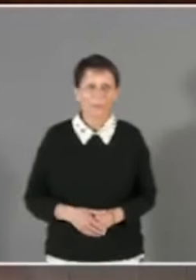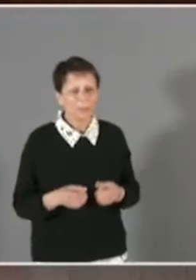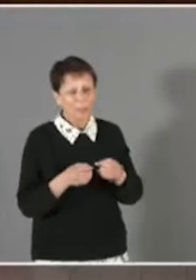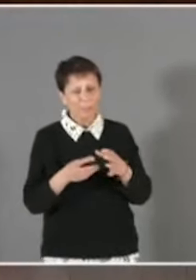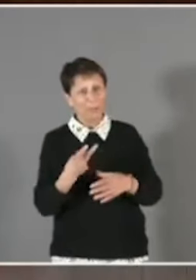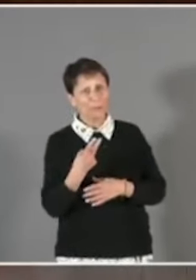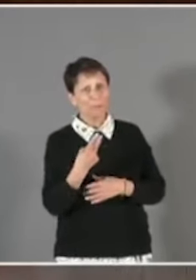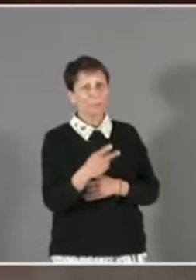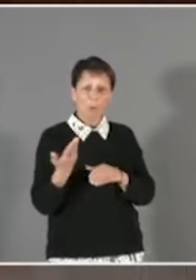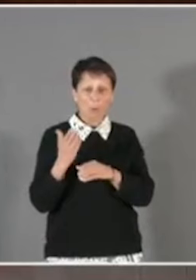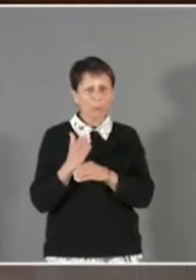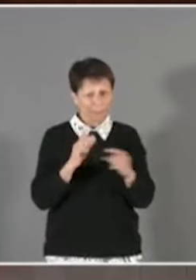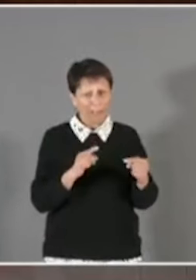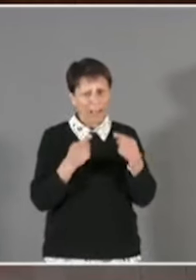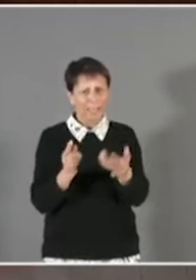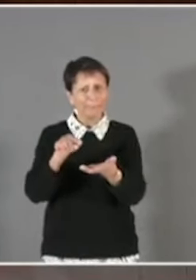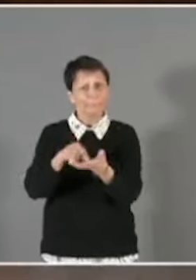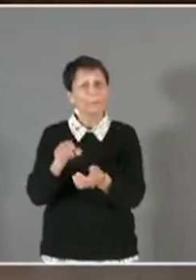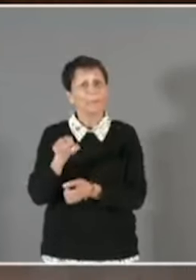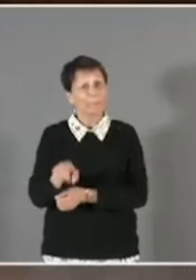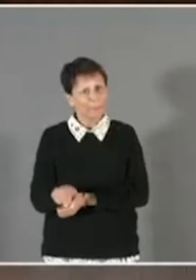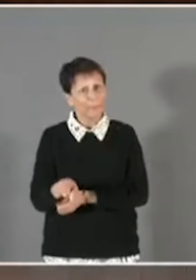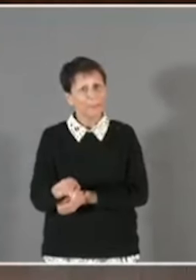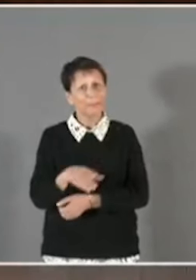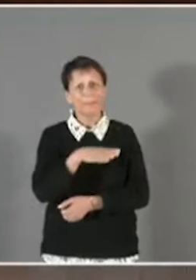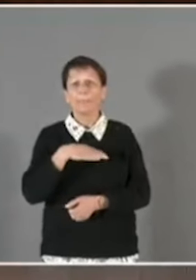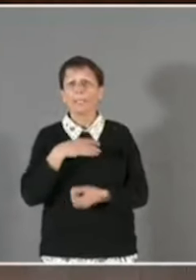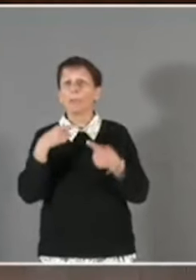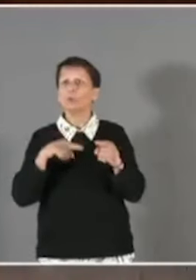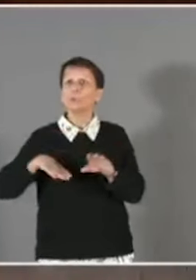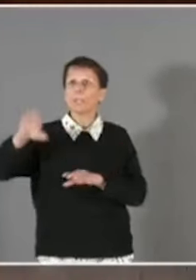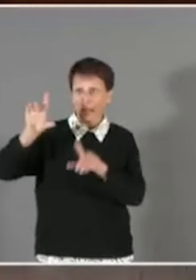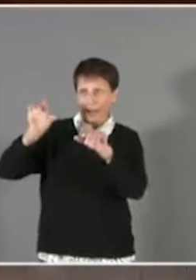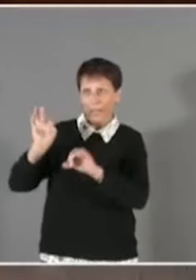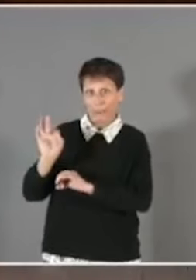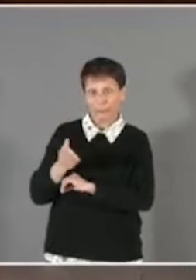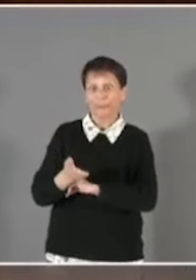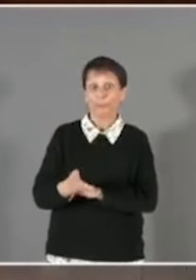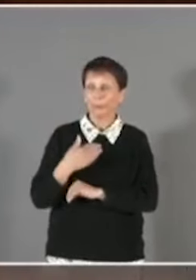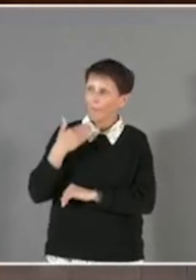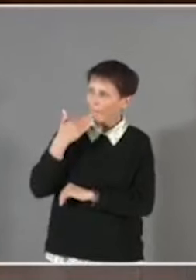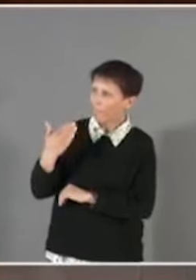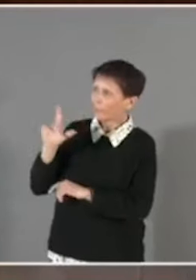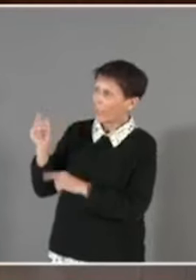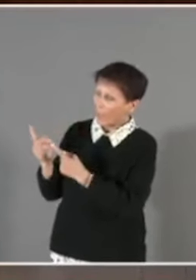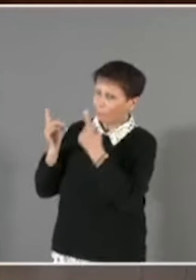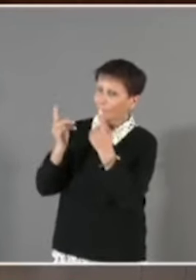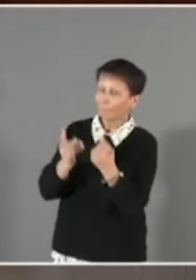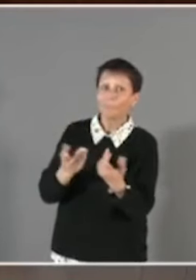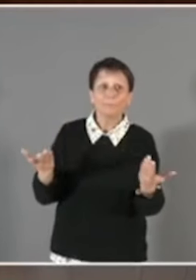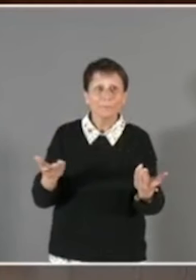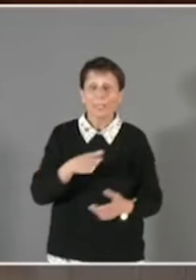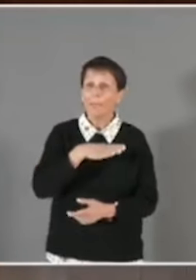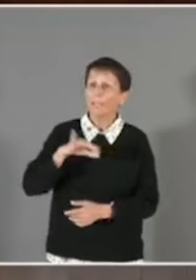mois sur ce site. Madame Juste, qui lève la main pour intervenir, était présente et je la remercie. Et, Madame